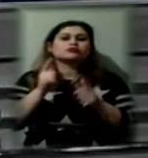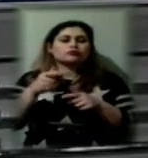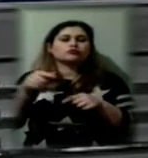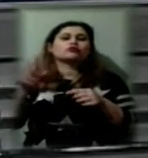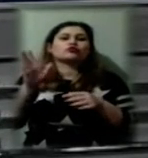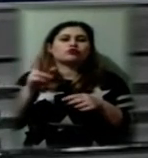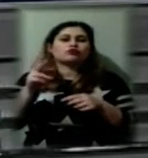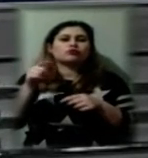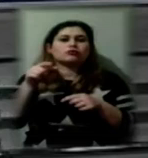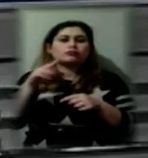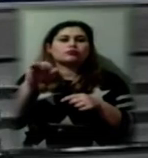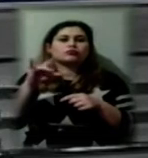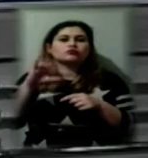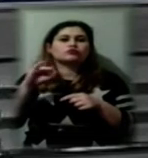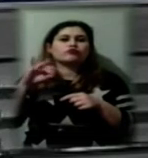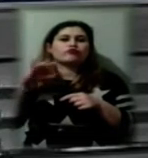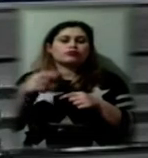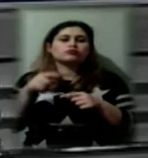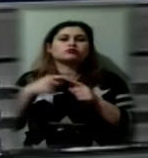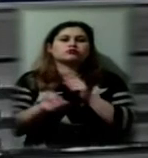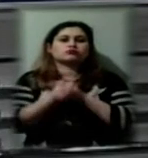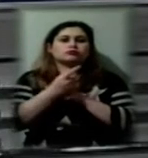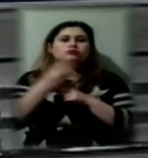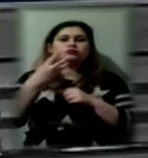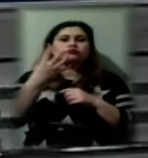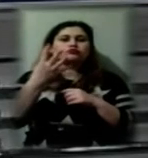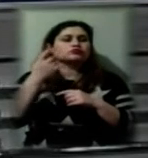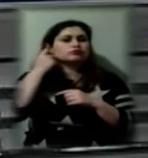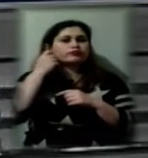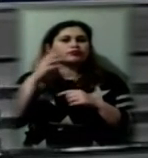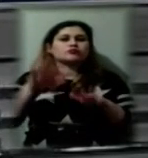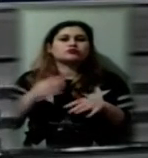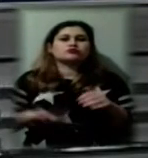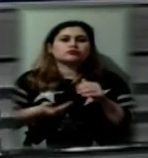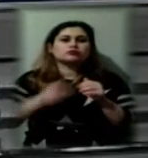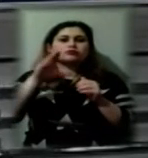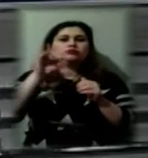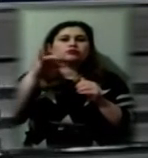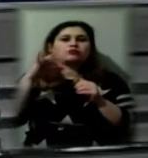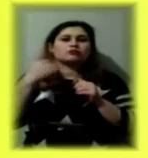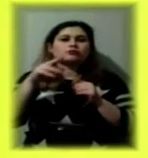підозрюваного. Ним виявився 34-річний місцевий житель Сергій Передирій.